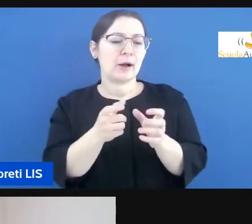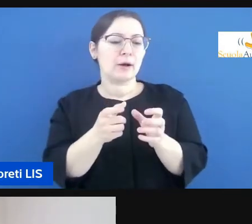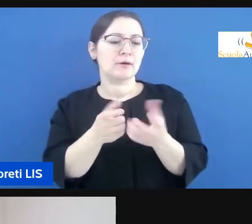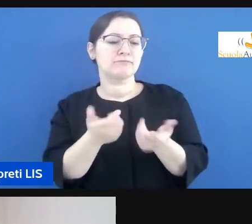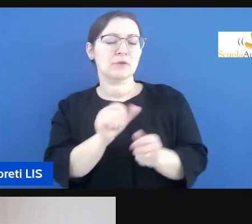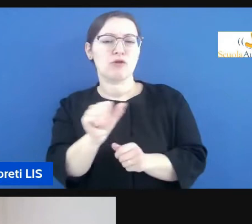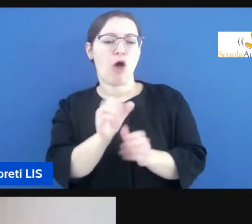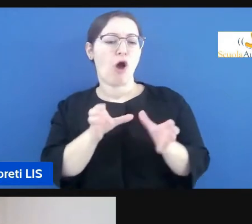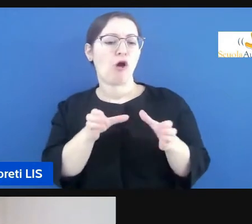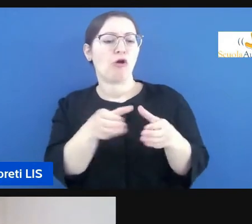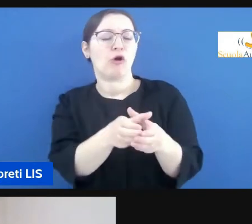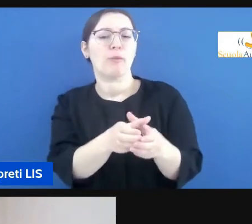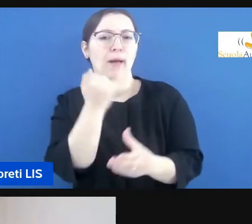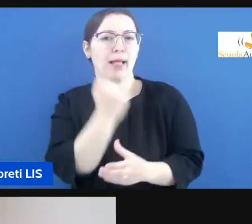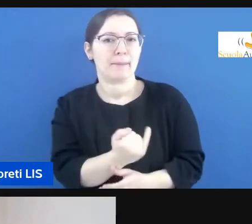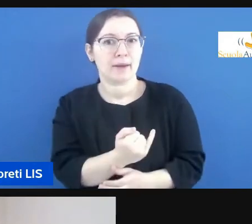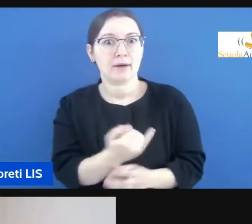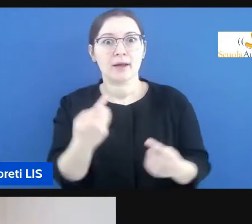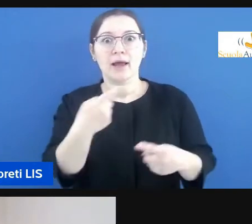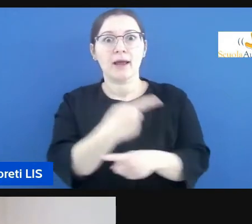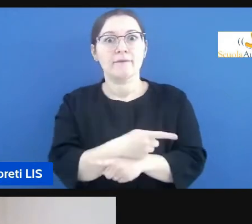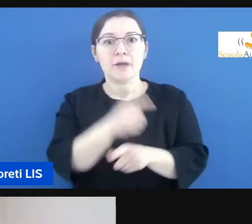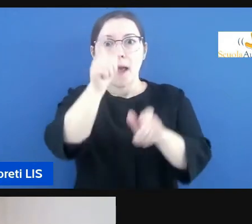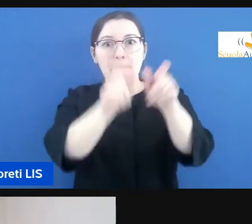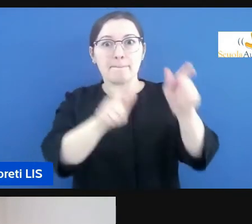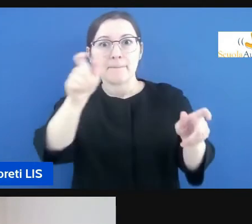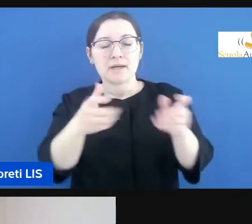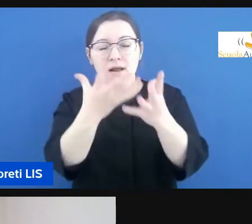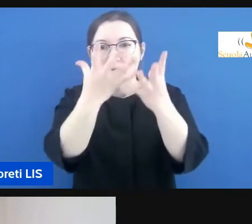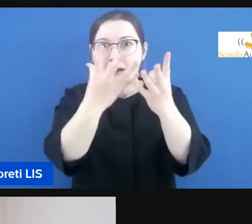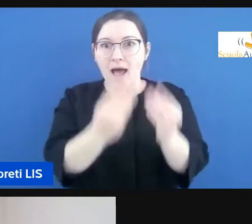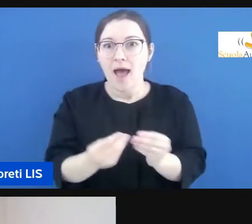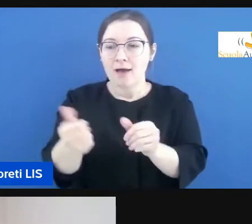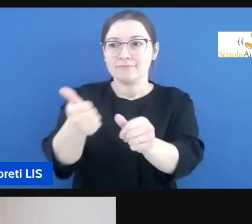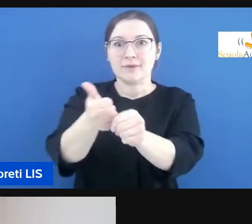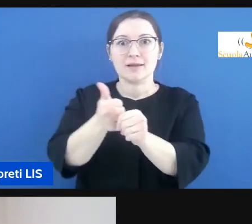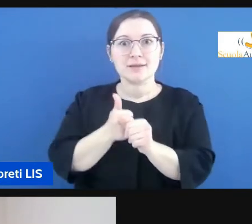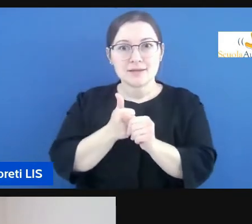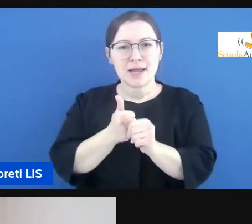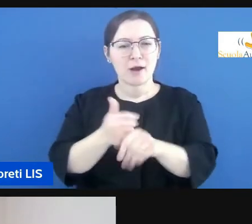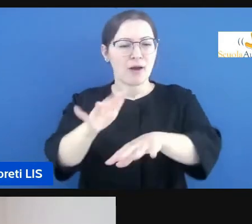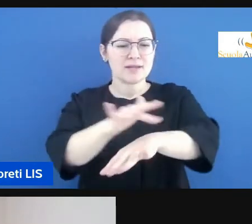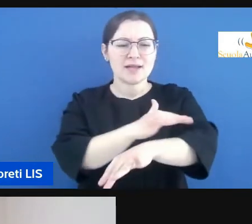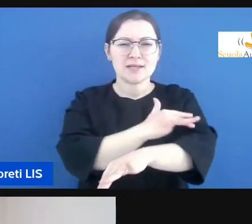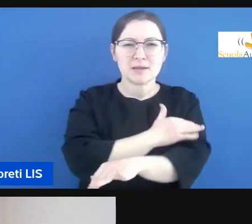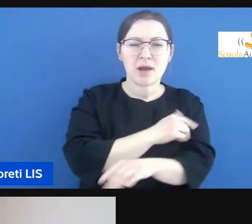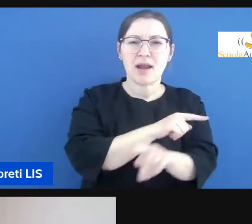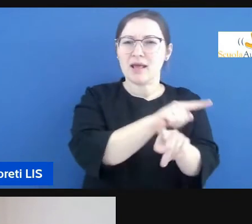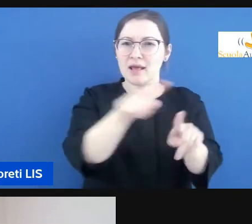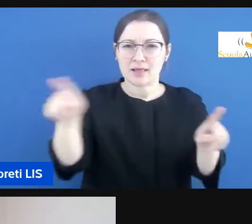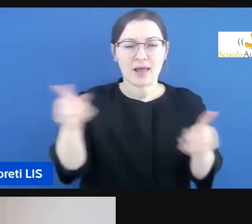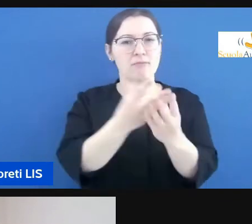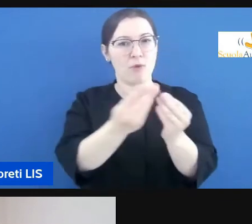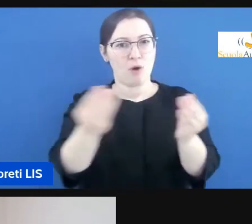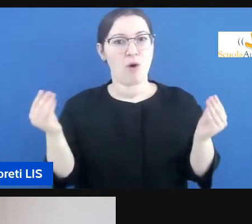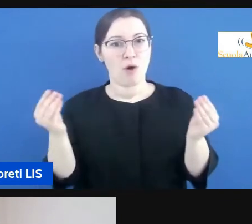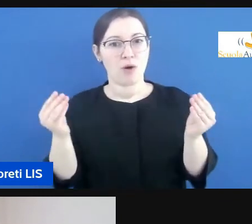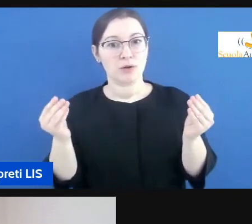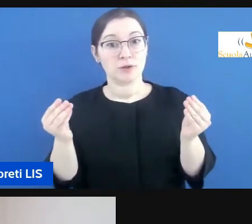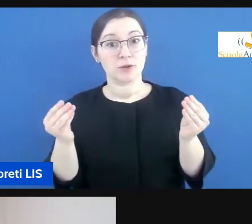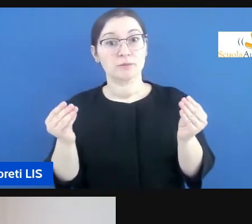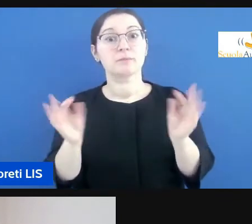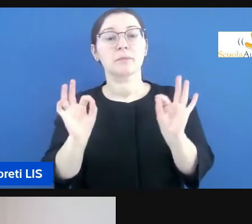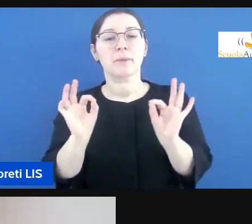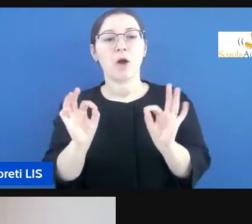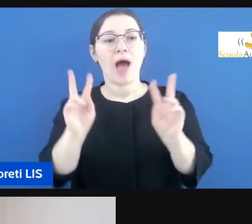invece abbiamo scoperto essere un tema che tocca le sensibilità di molti di noi e proprio sul tema dello